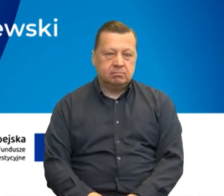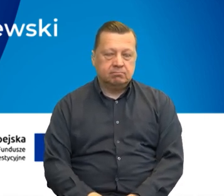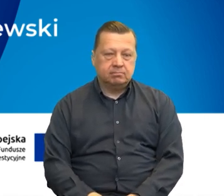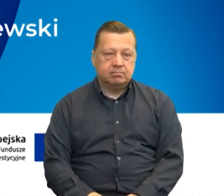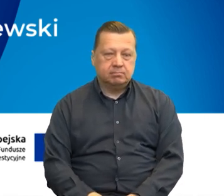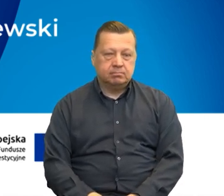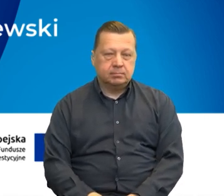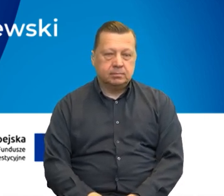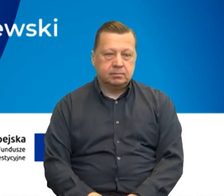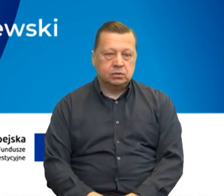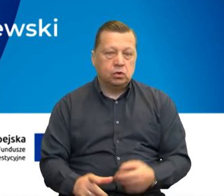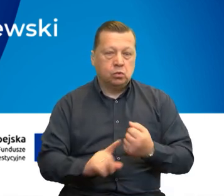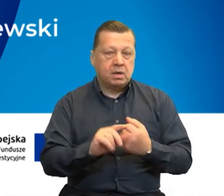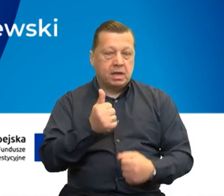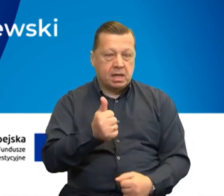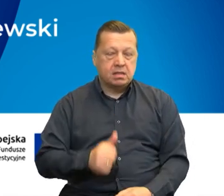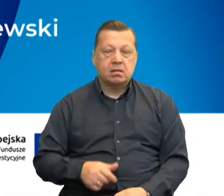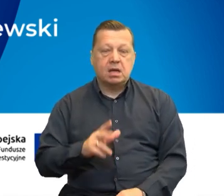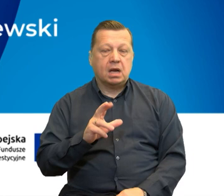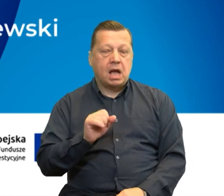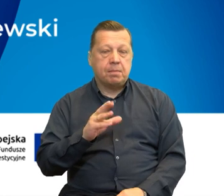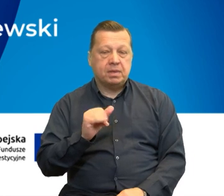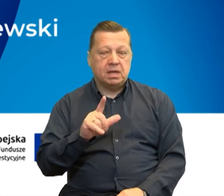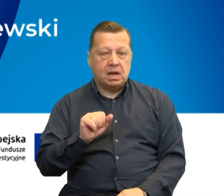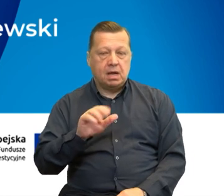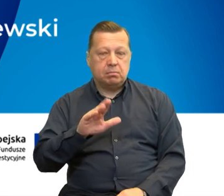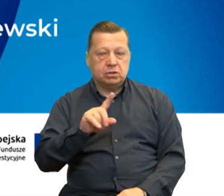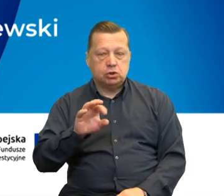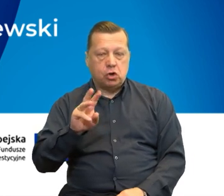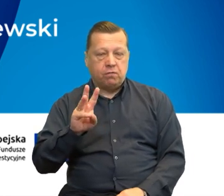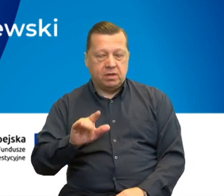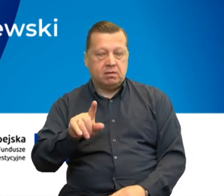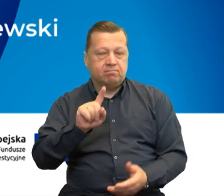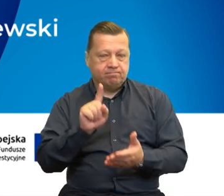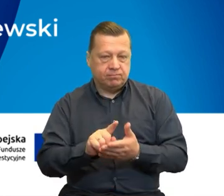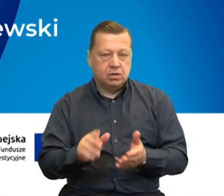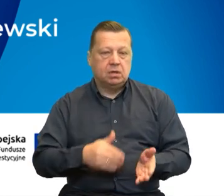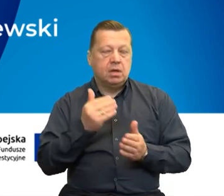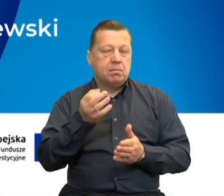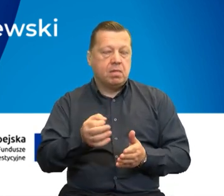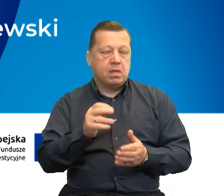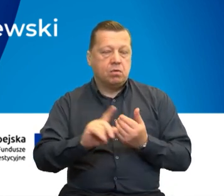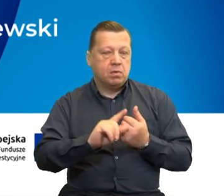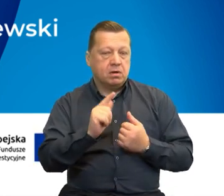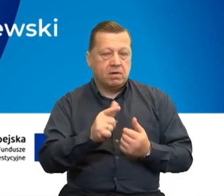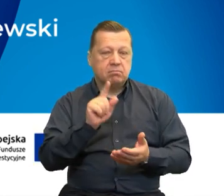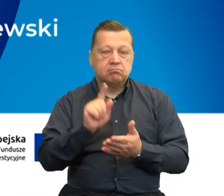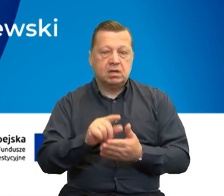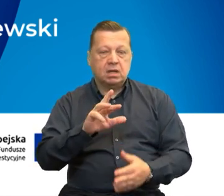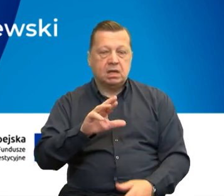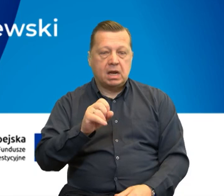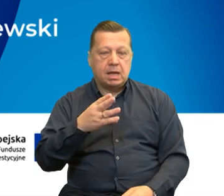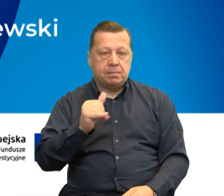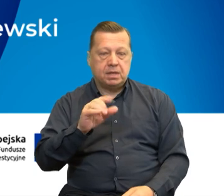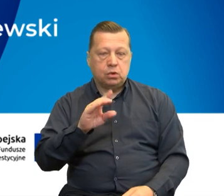Zwycięzca w pytaniu numer jeden to Pani Kamila Wzowy. Jeśli chodzi o pytanie numer dwa, zwycięzcą jest